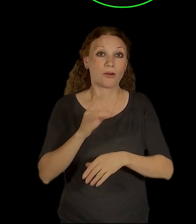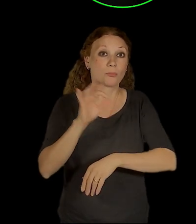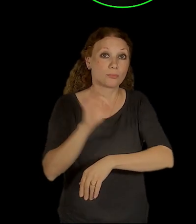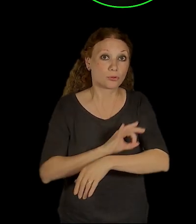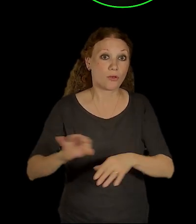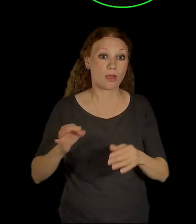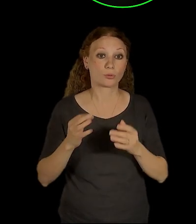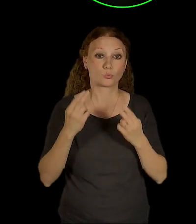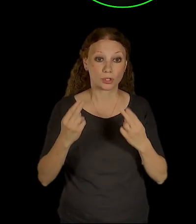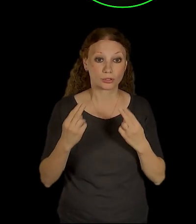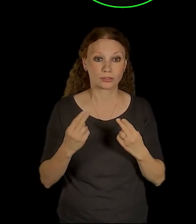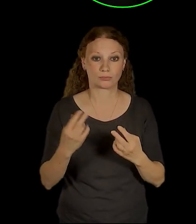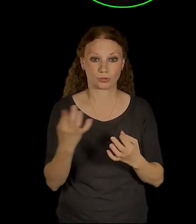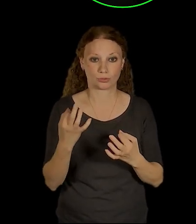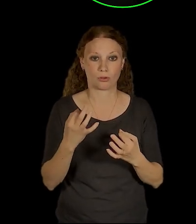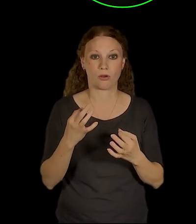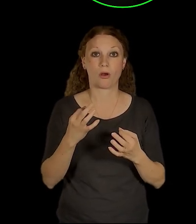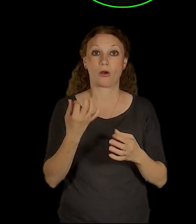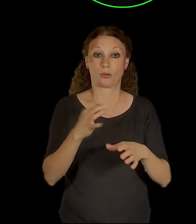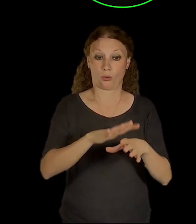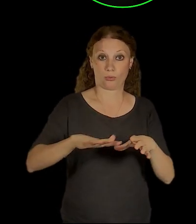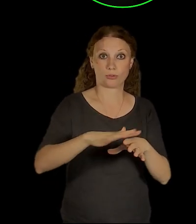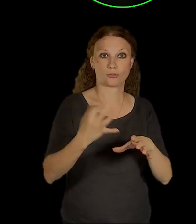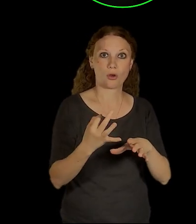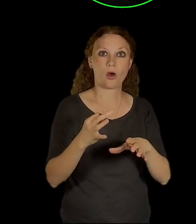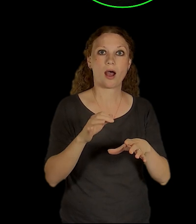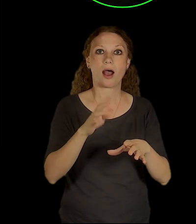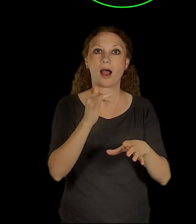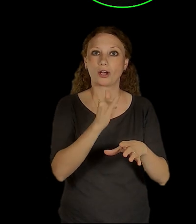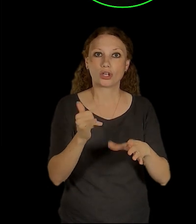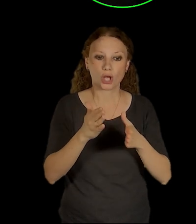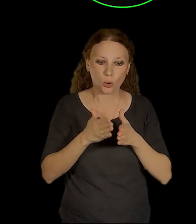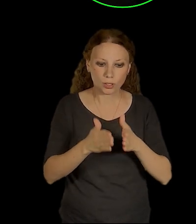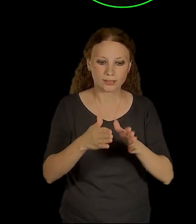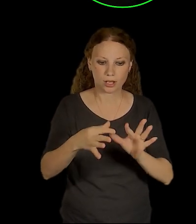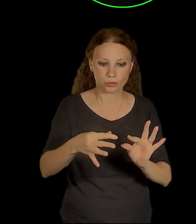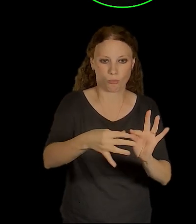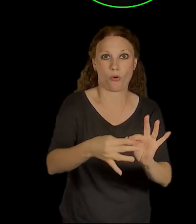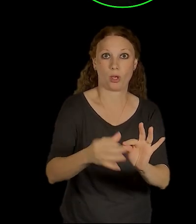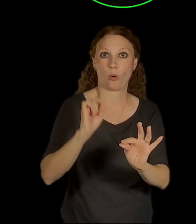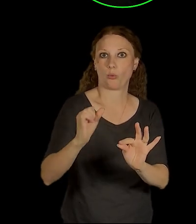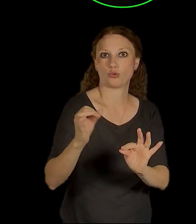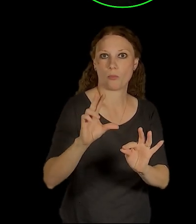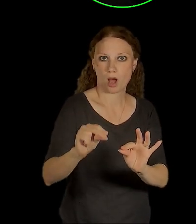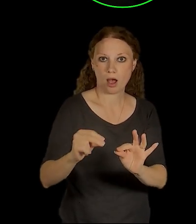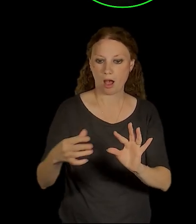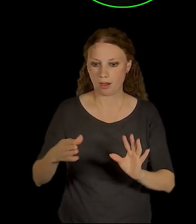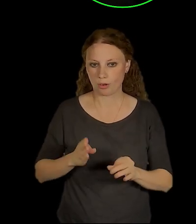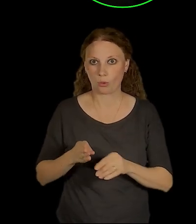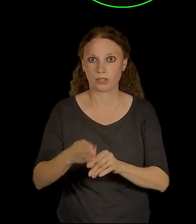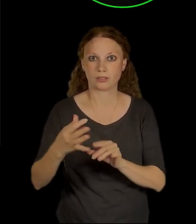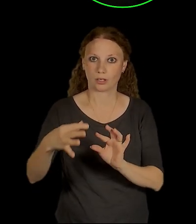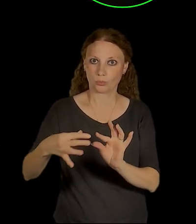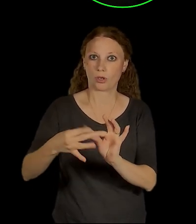napojoval všemi ulicemi na ty stávející ulice a průhledy a to všechno bylo vlastně kontinuum toho existujícího Smíchova okolí.